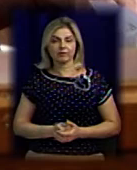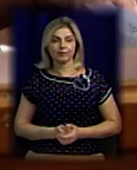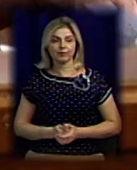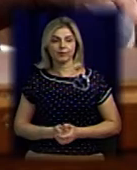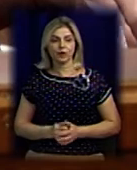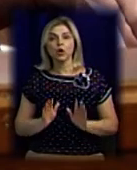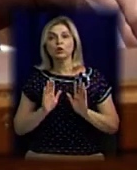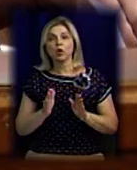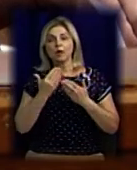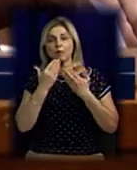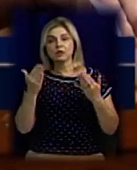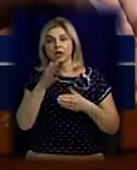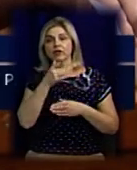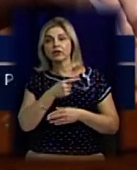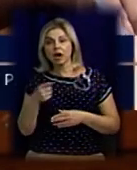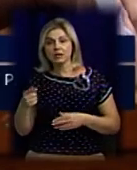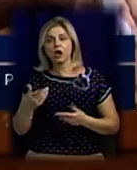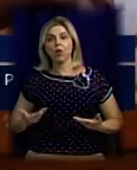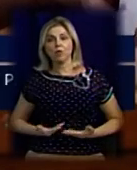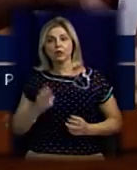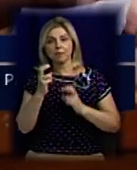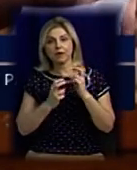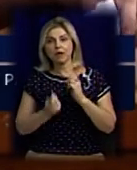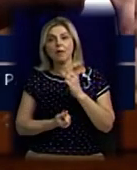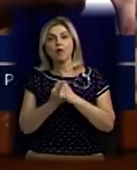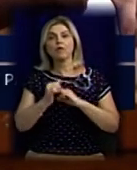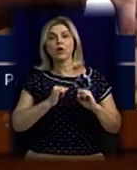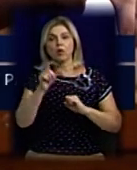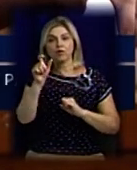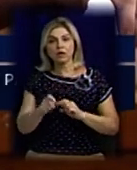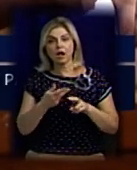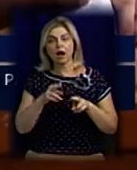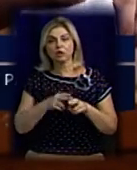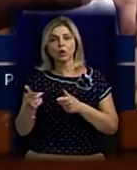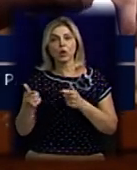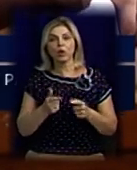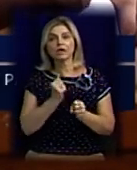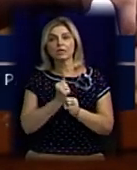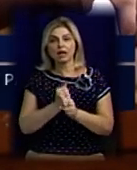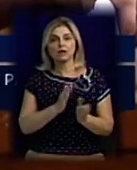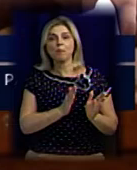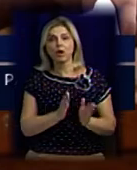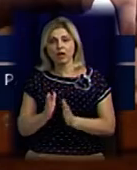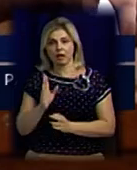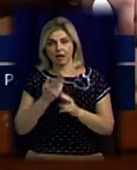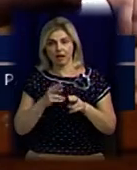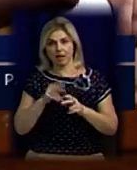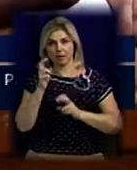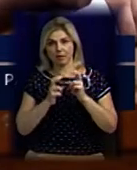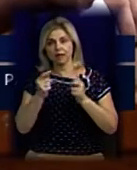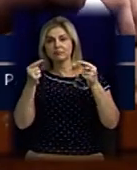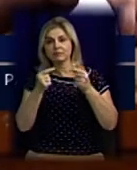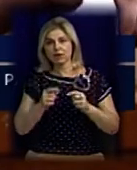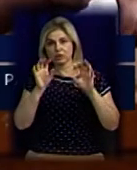Тільки останнім часом на комунальному підприємстві з'явився керівник, який готовий привести роботу цього комунального підприємства у відповідність до